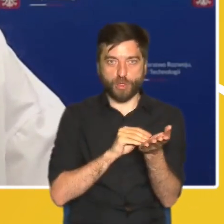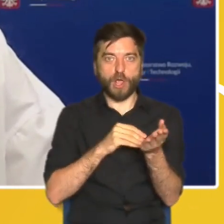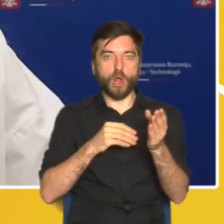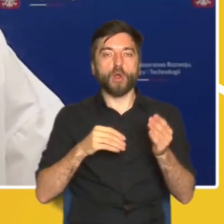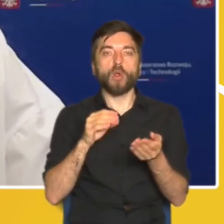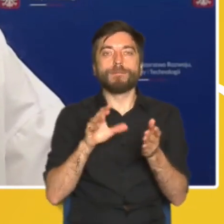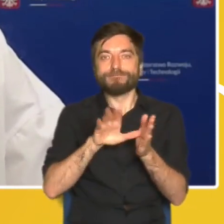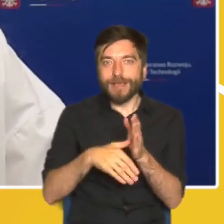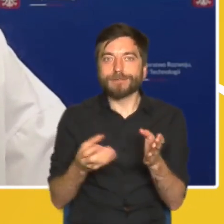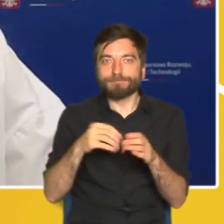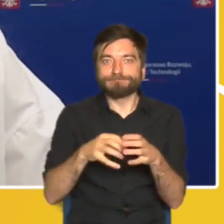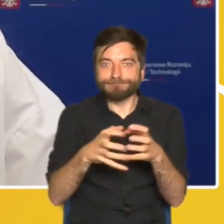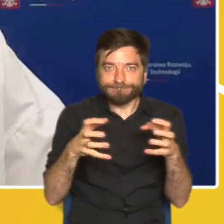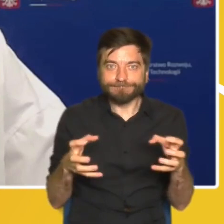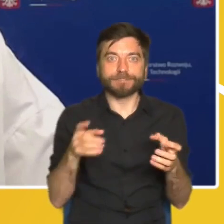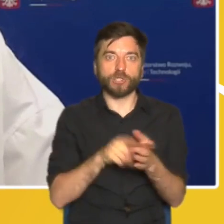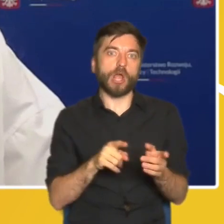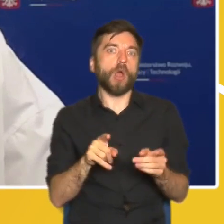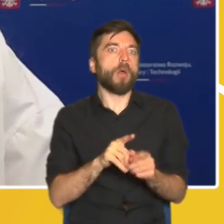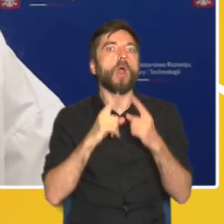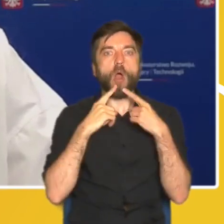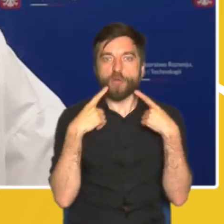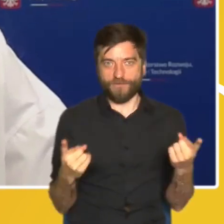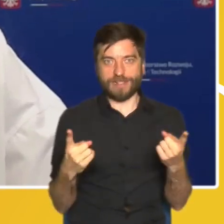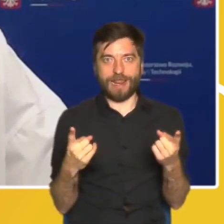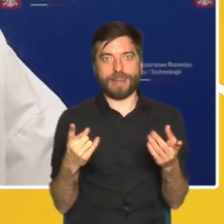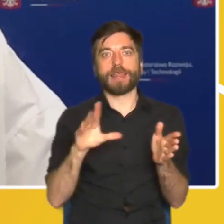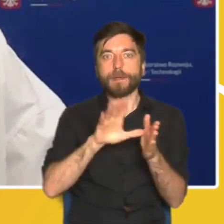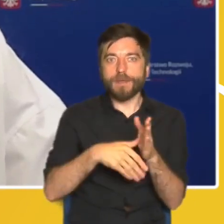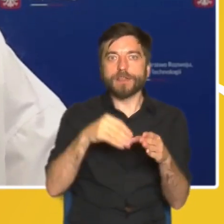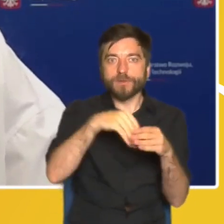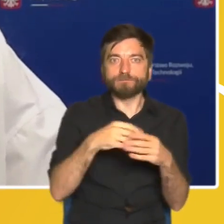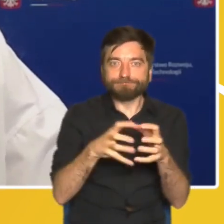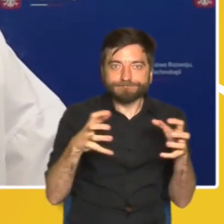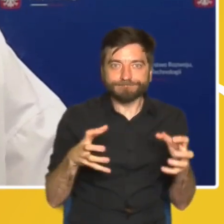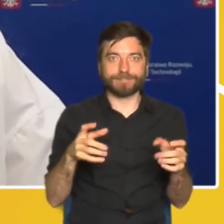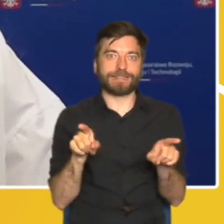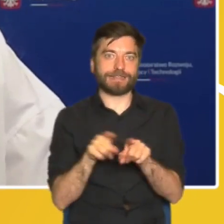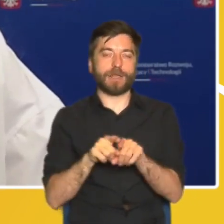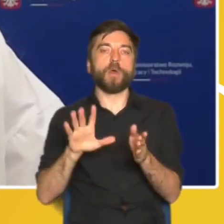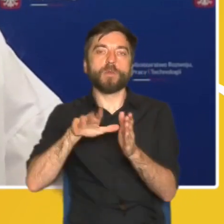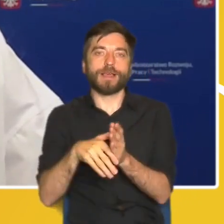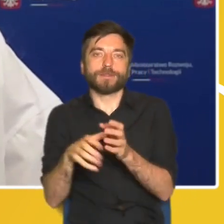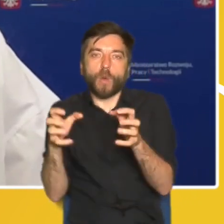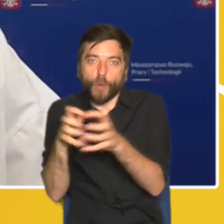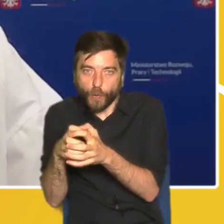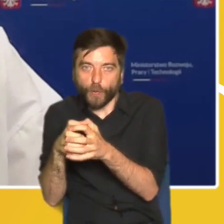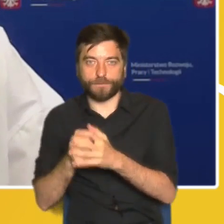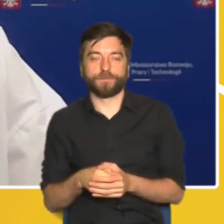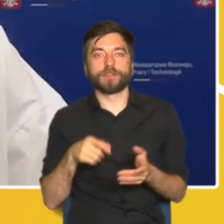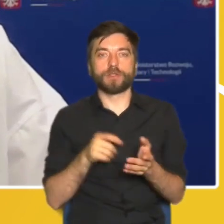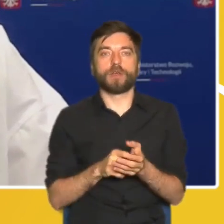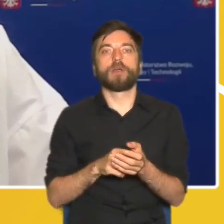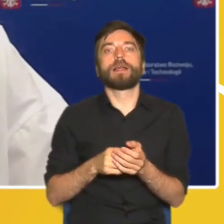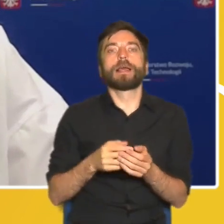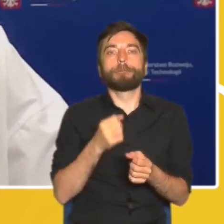wdrożenie zasad odpowiedzialnej urbanizacji oraz miasta zwartego. Współfinansowany jest to projekt przez Narodowe Centrum